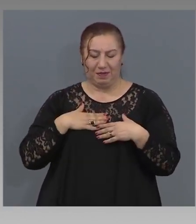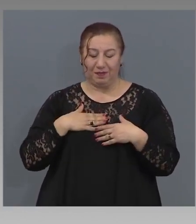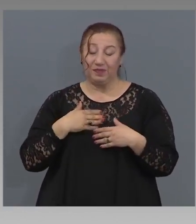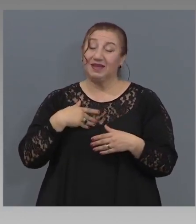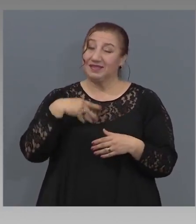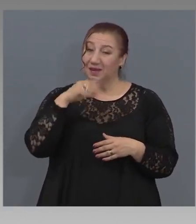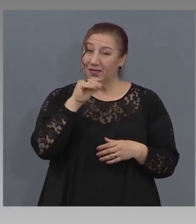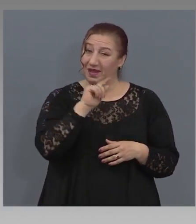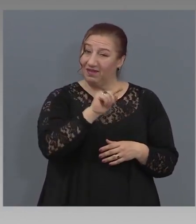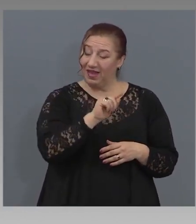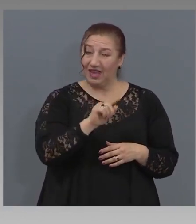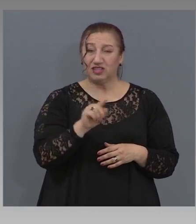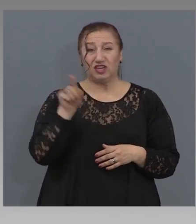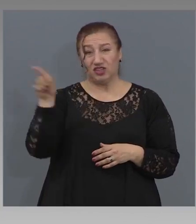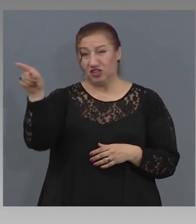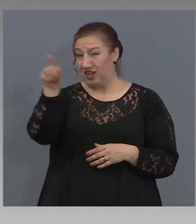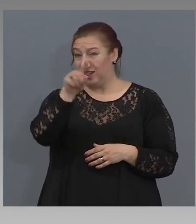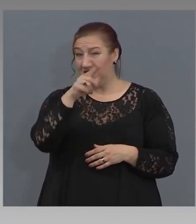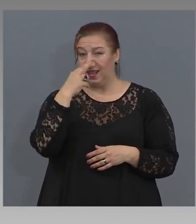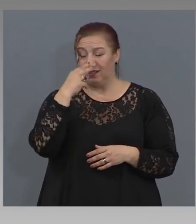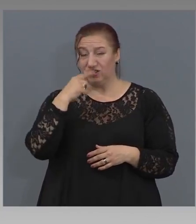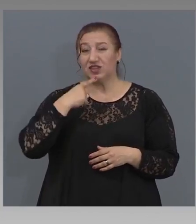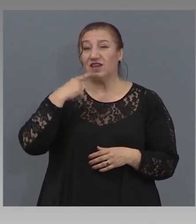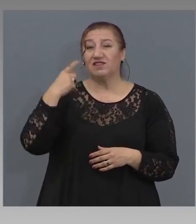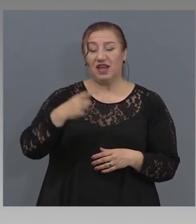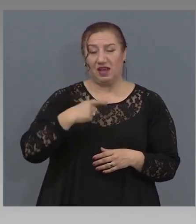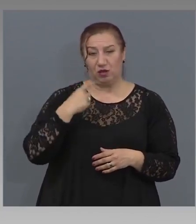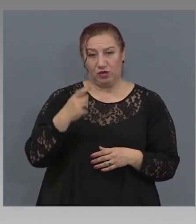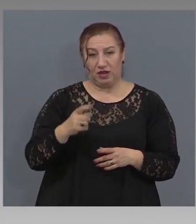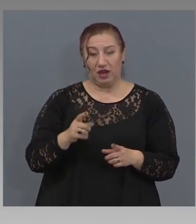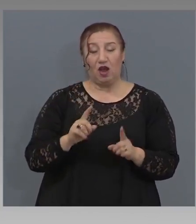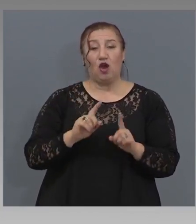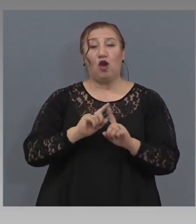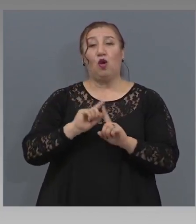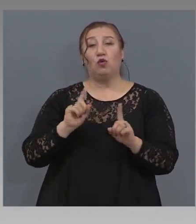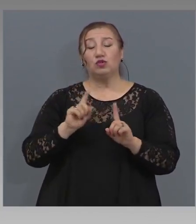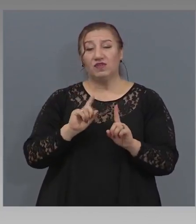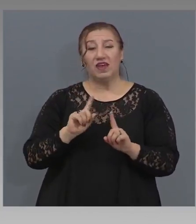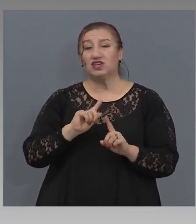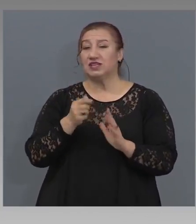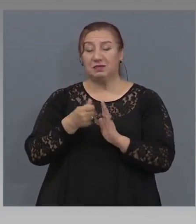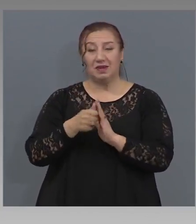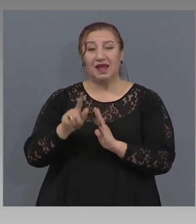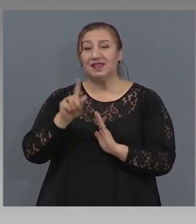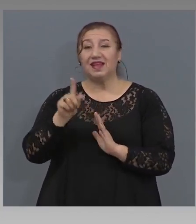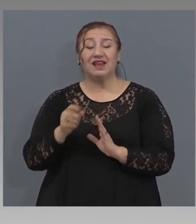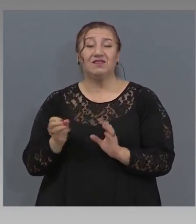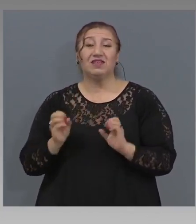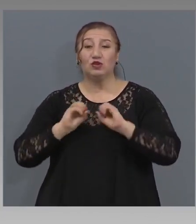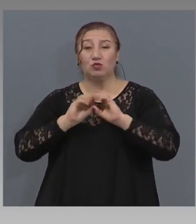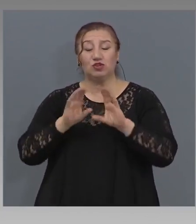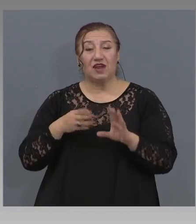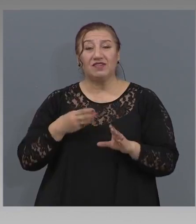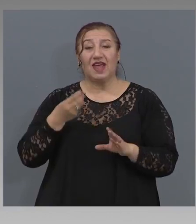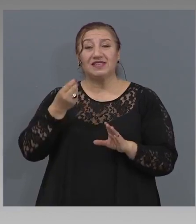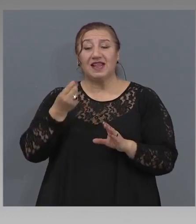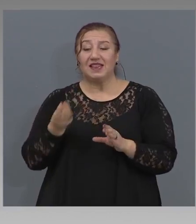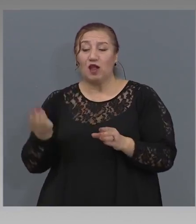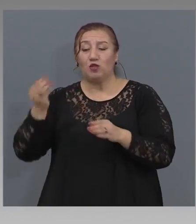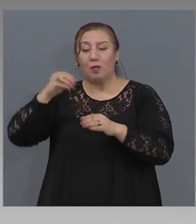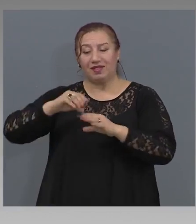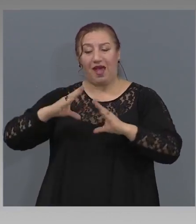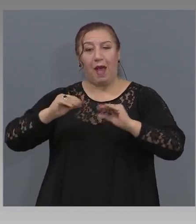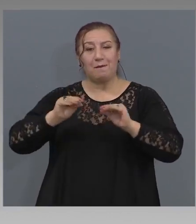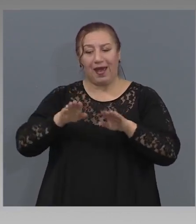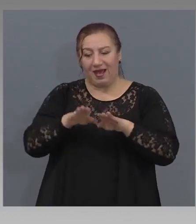Освен, че не са безплатни, те ни ви съобщават цената на шалтето. Тя е отделно. И като е сложна, се